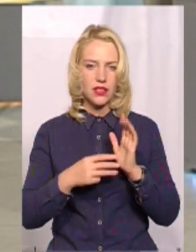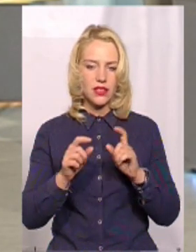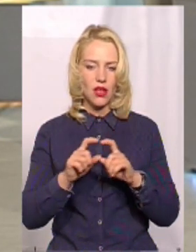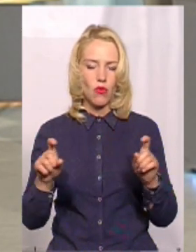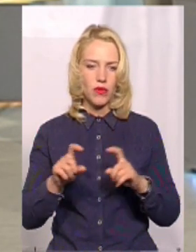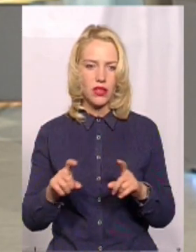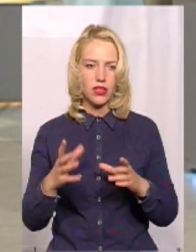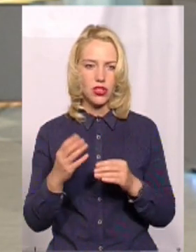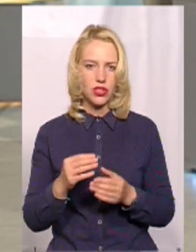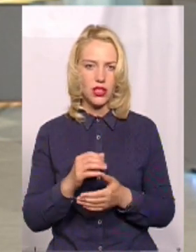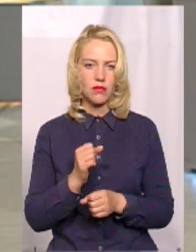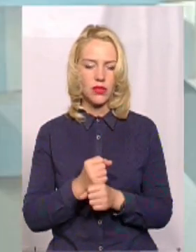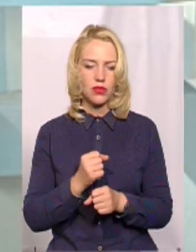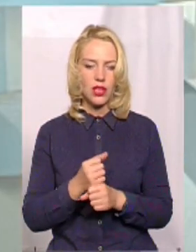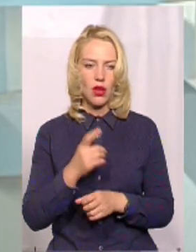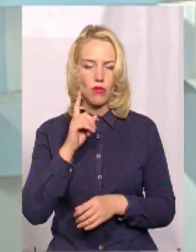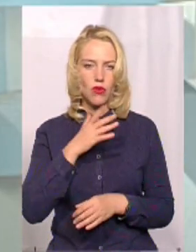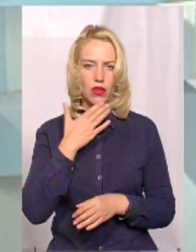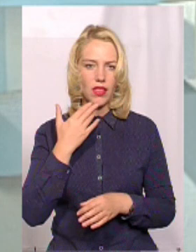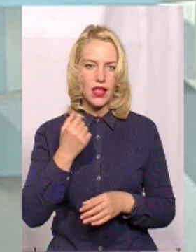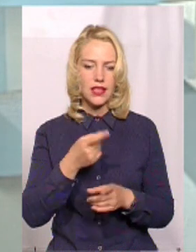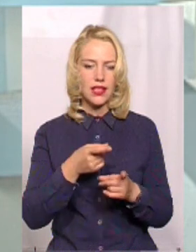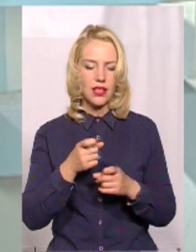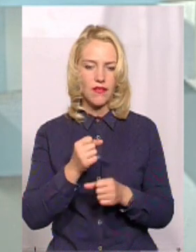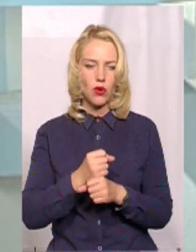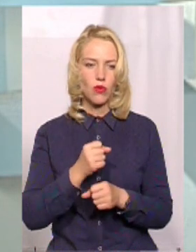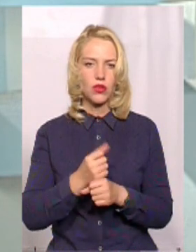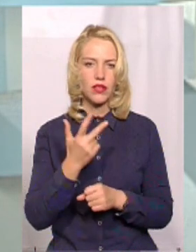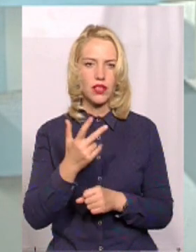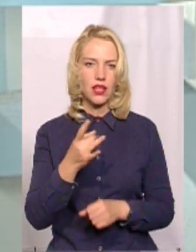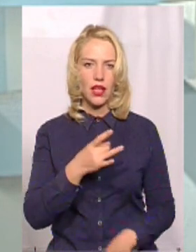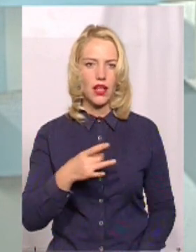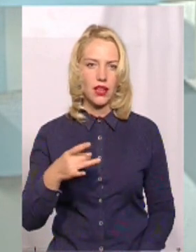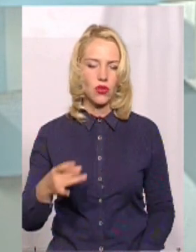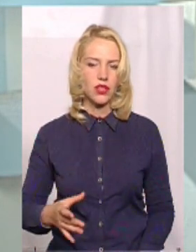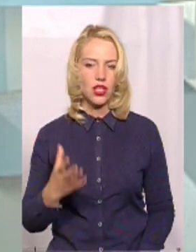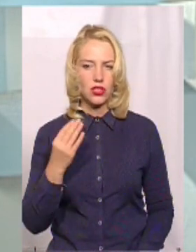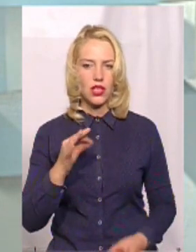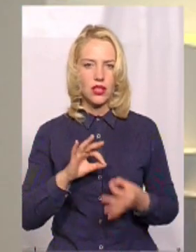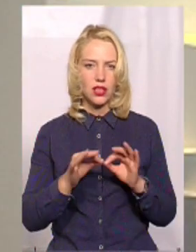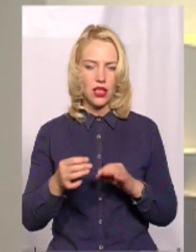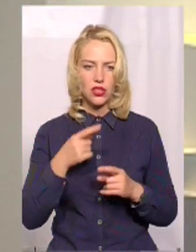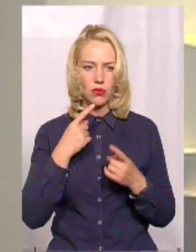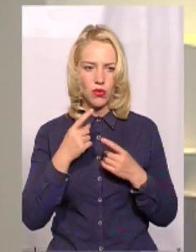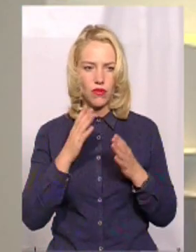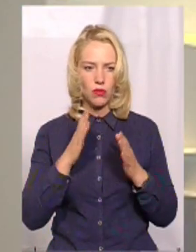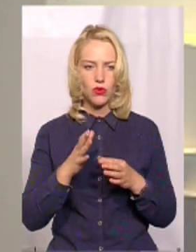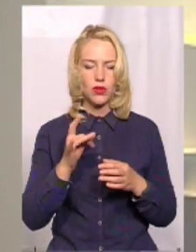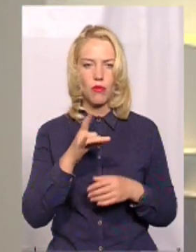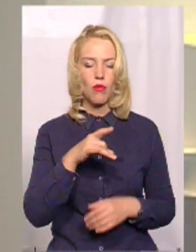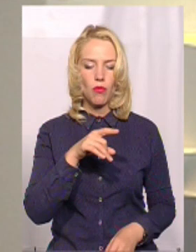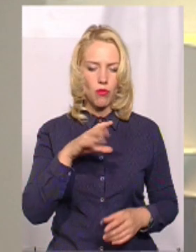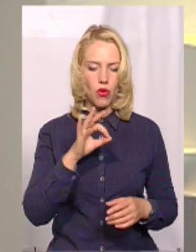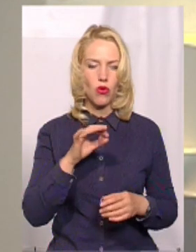повторюються роботи. Поки не задіяні роботи по трьох районах. А ми детальніше ще поговоримо, пізніше детальніше по